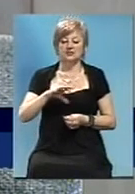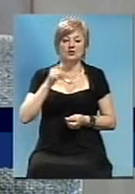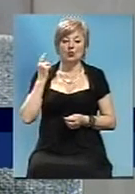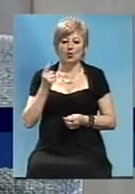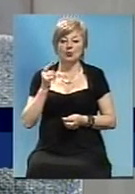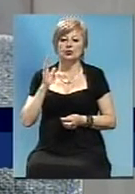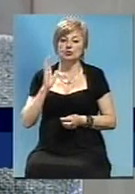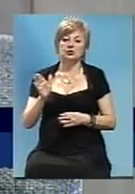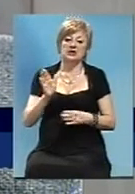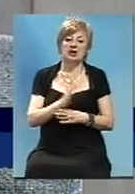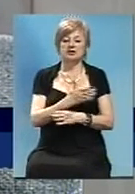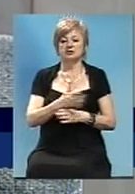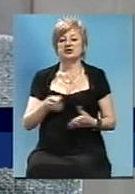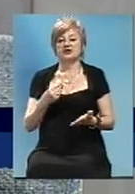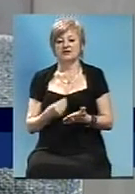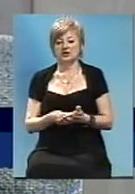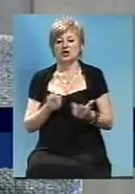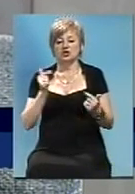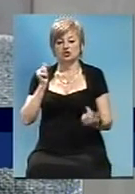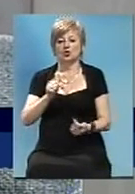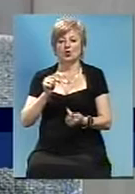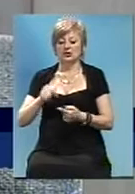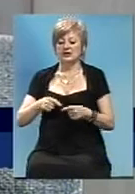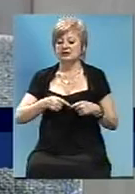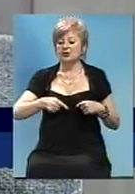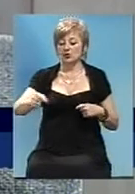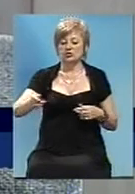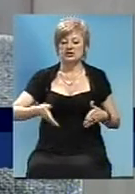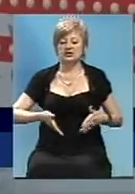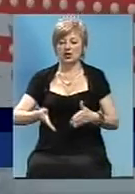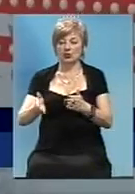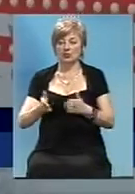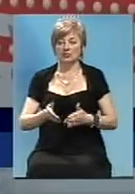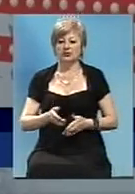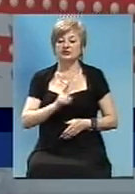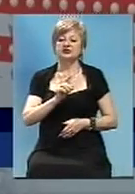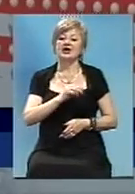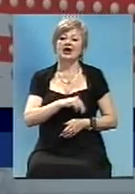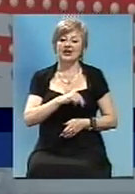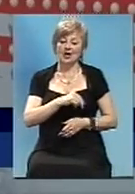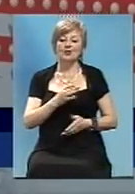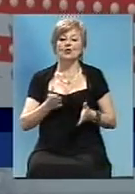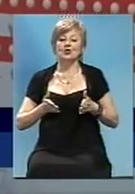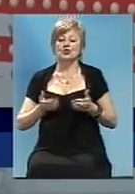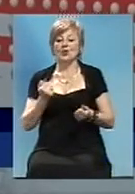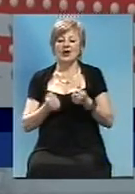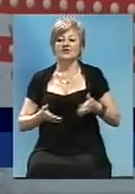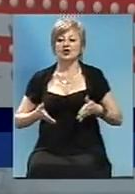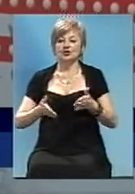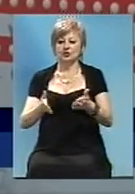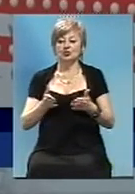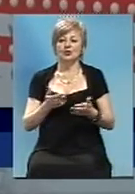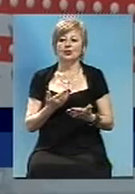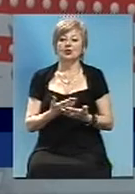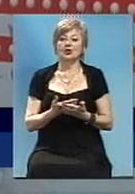розпределени фінанси, згодом протяженності автомобільних дорог. За роботу служби автодоріг у Закорізькій області друге